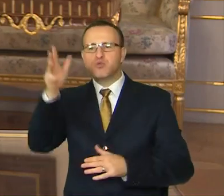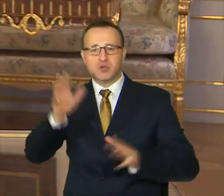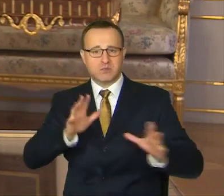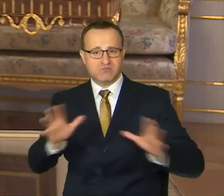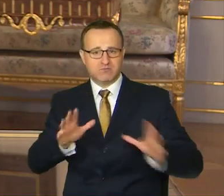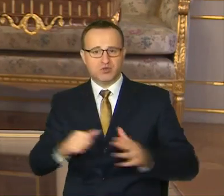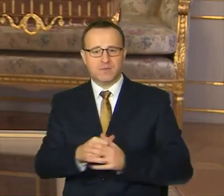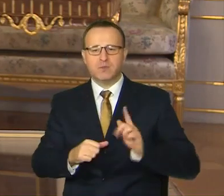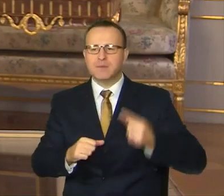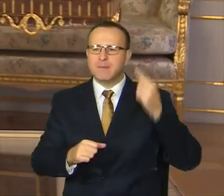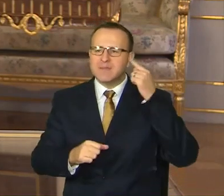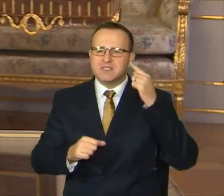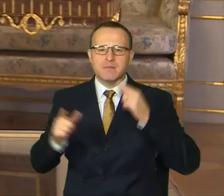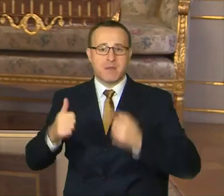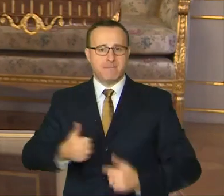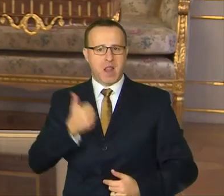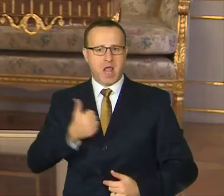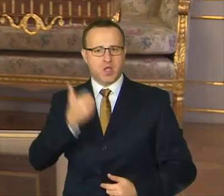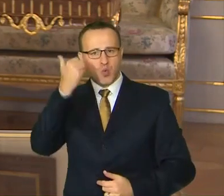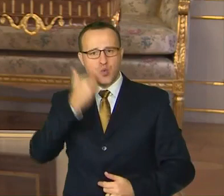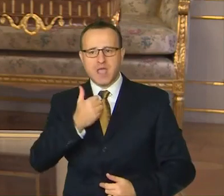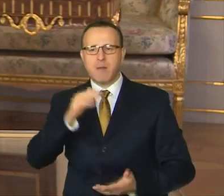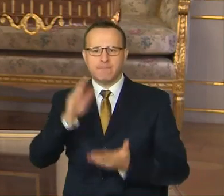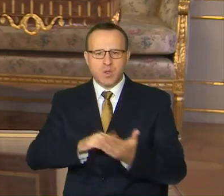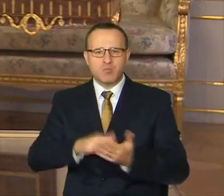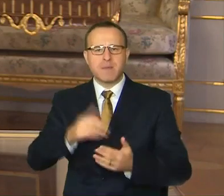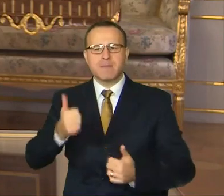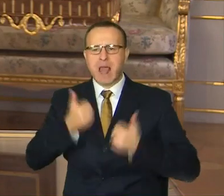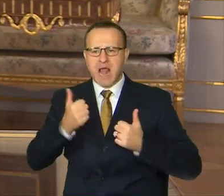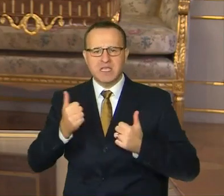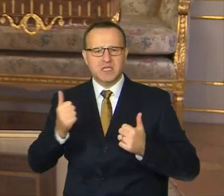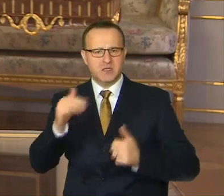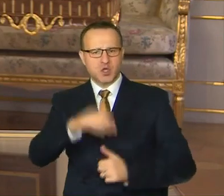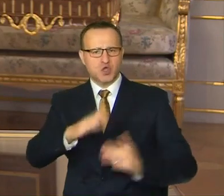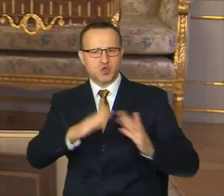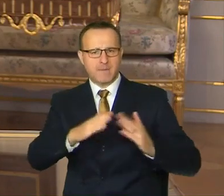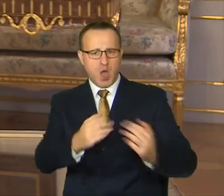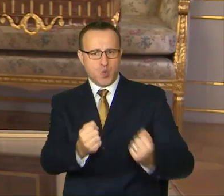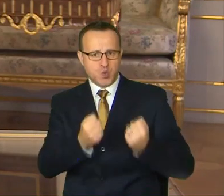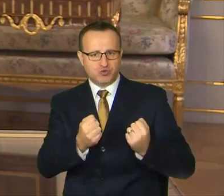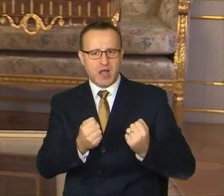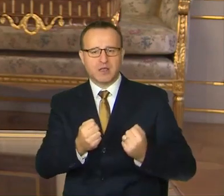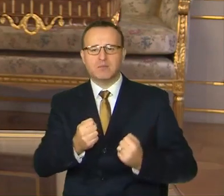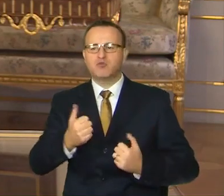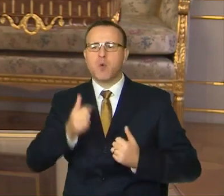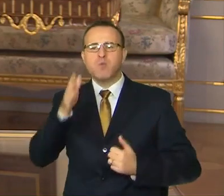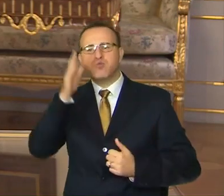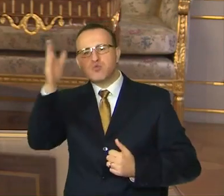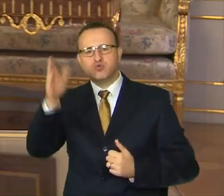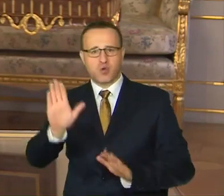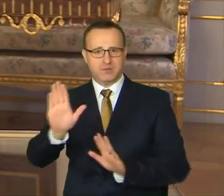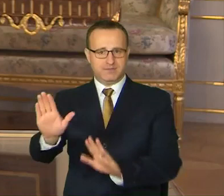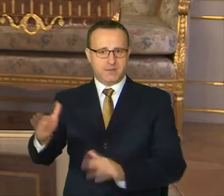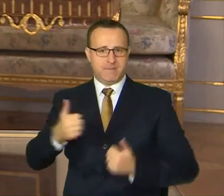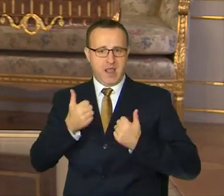Myslíme na generáciu mladých ľudí, ktorých potrebujeme na Slovensku udržať, lebo na nich bude Slovensko stáť už o pár rokov.